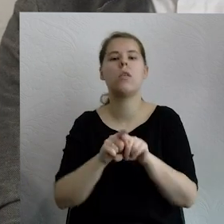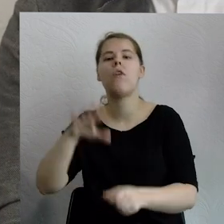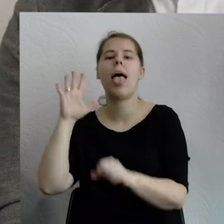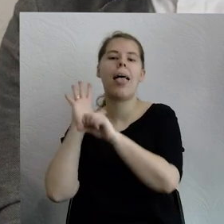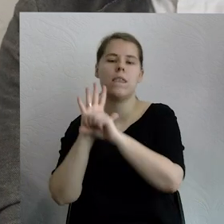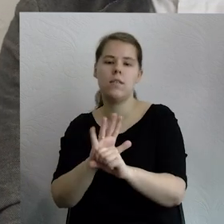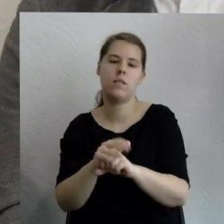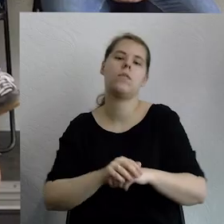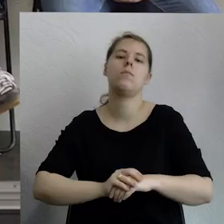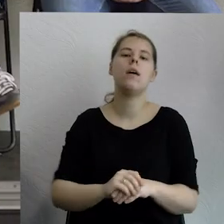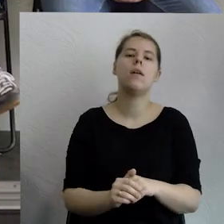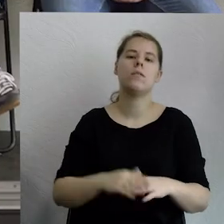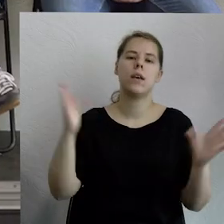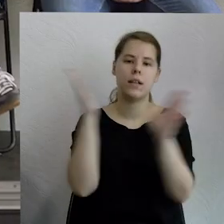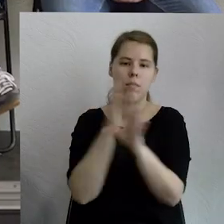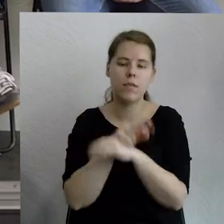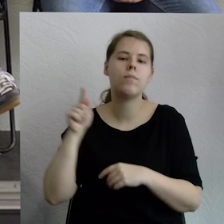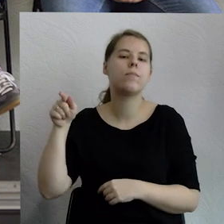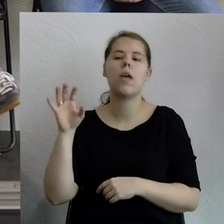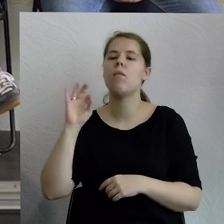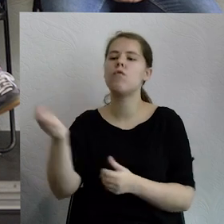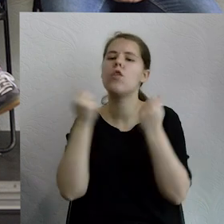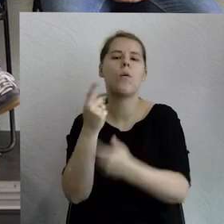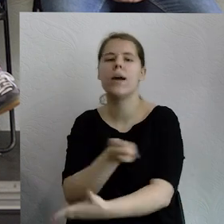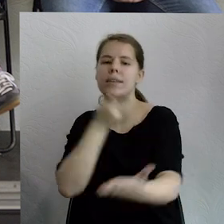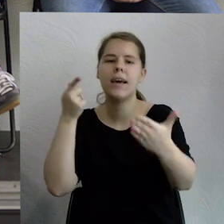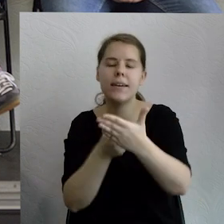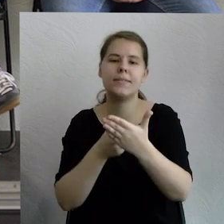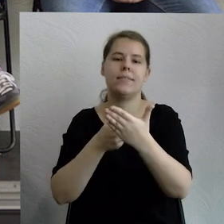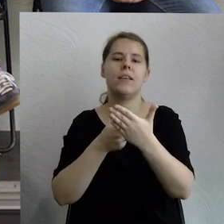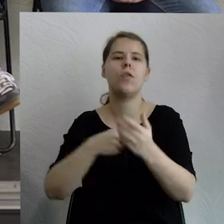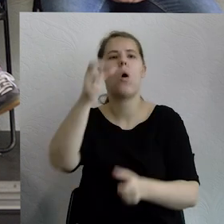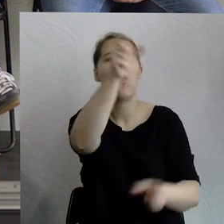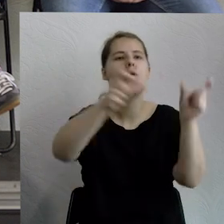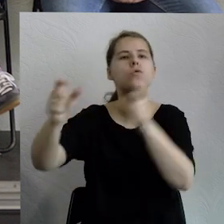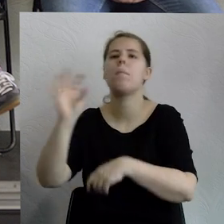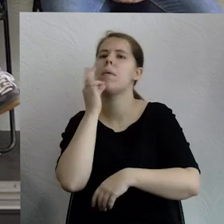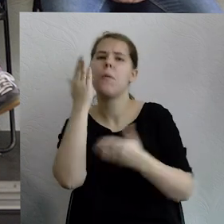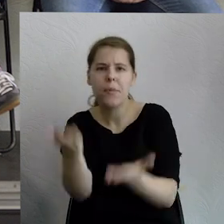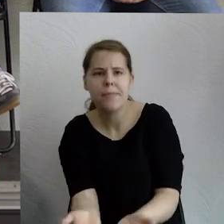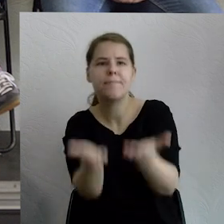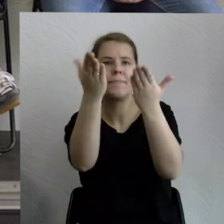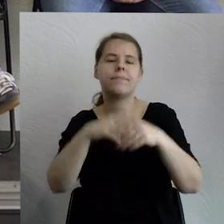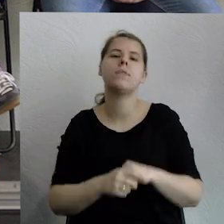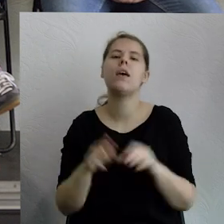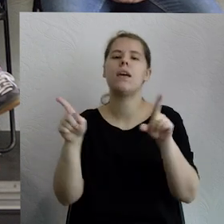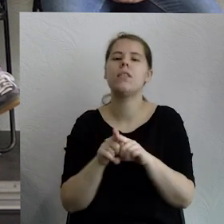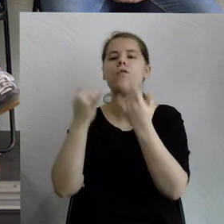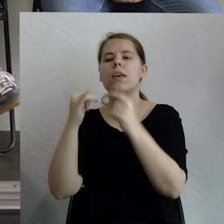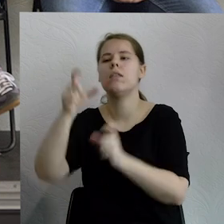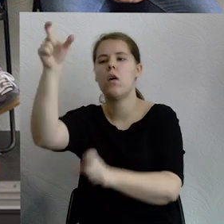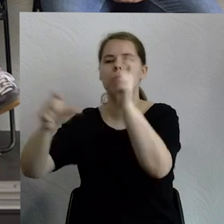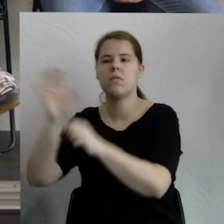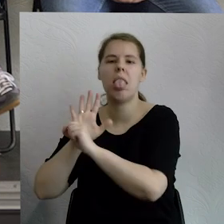i klimatycznej. Działa na rzecz wzmacniania podmiotowości i widoczności młodych osób i innych grup dyskryminowanych w procesach